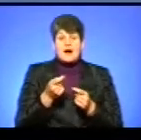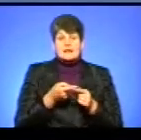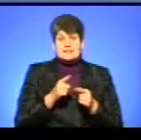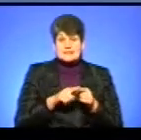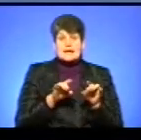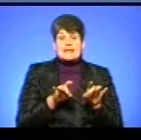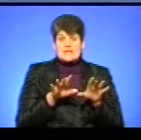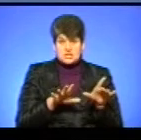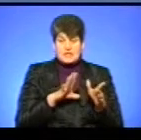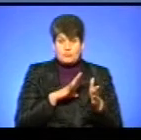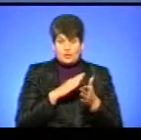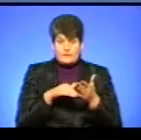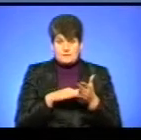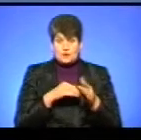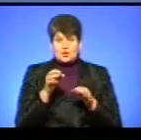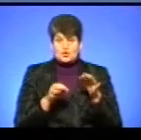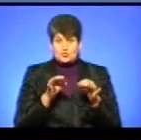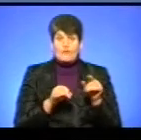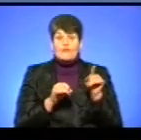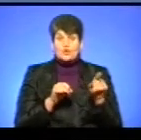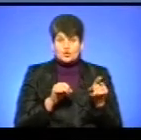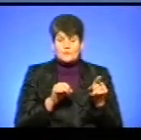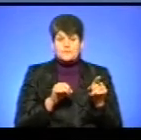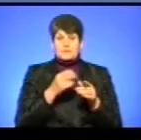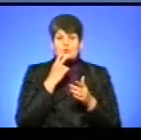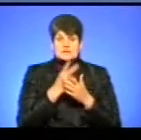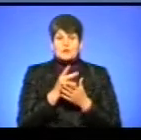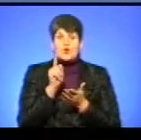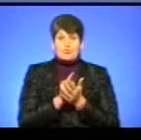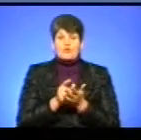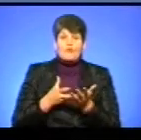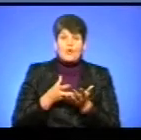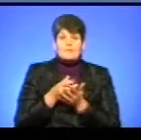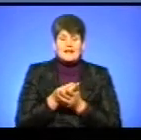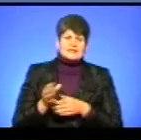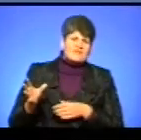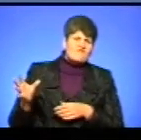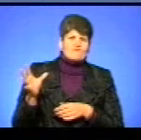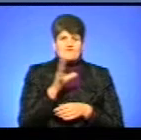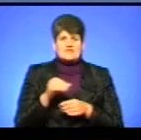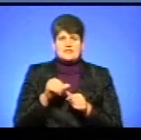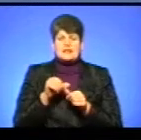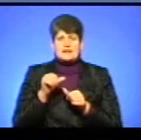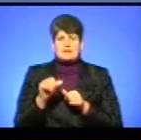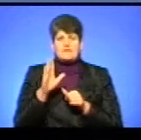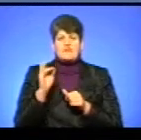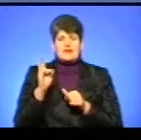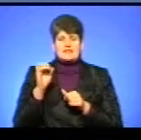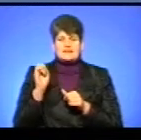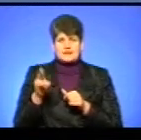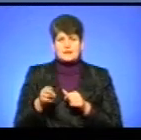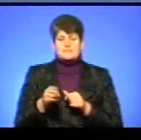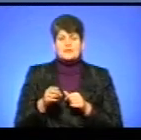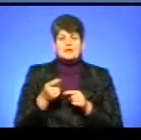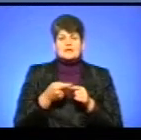рішення, яке було скасоване судом, воно встановило обов'язок оплати щодо абсолютно всіх, крім винятків. Або винятками були